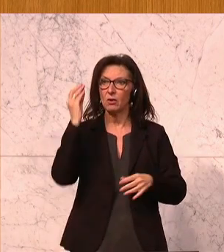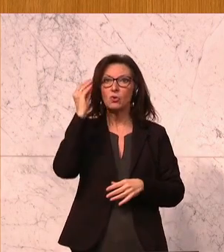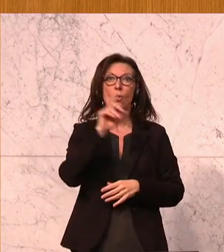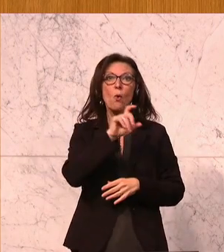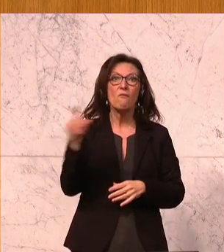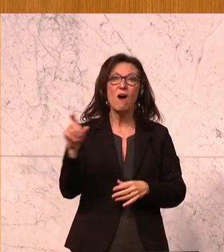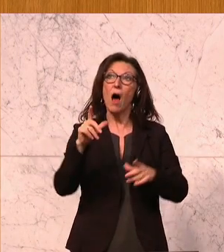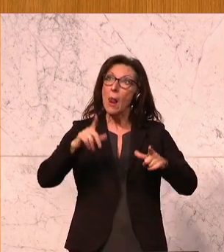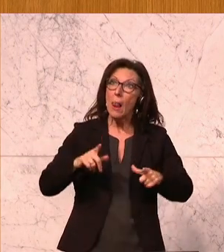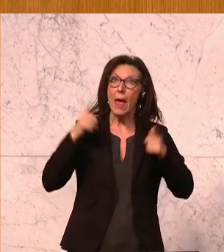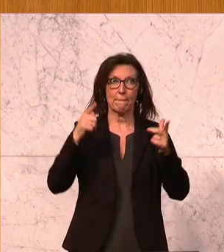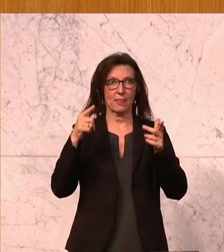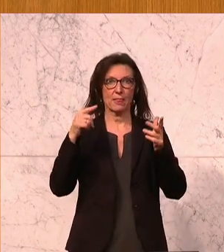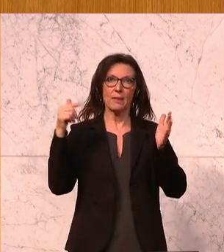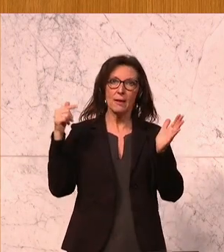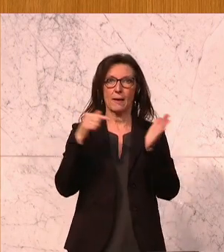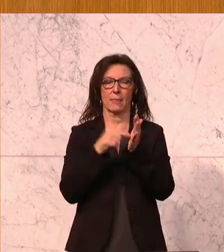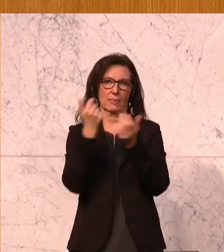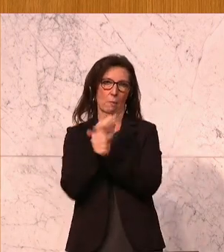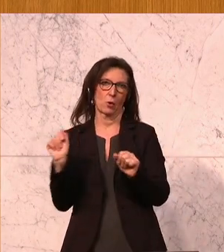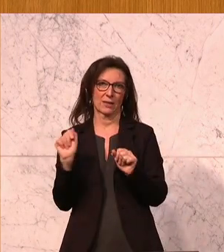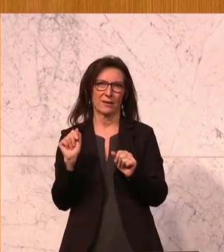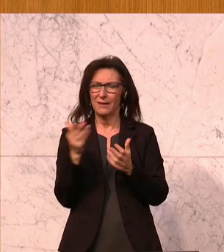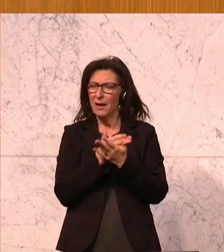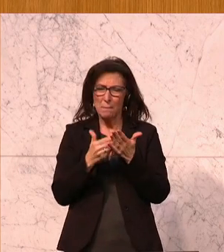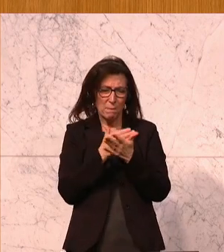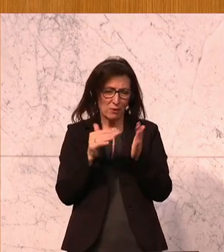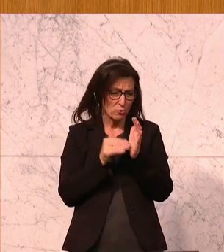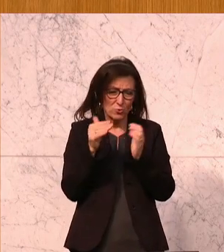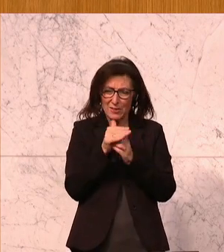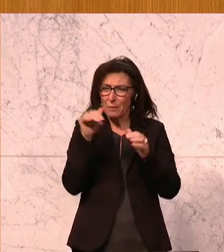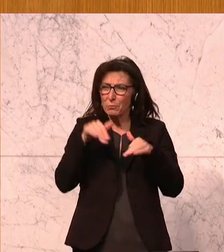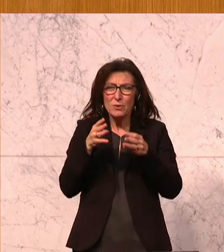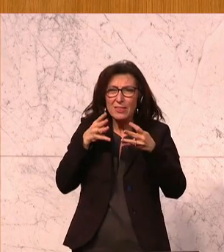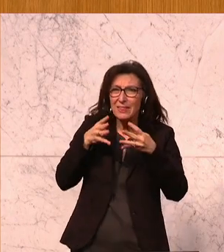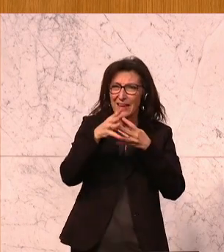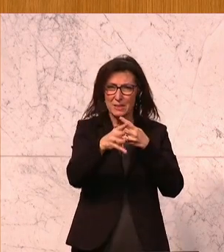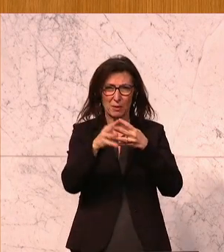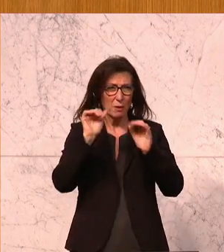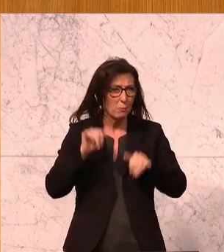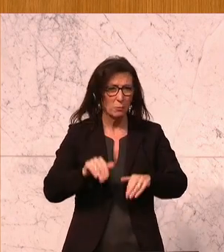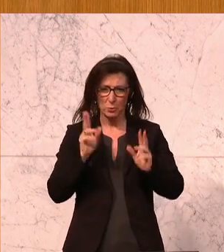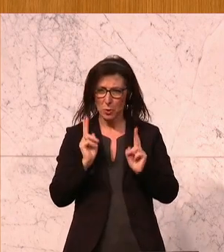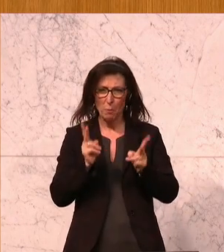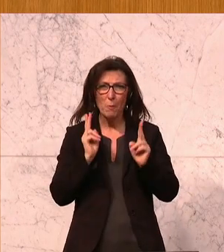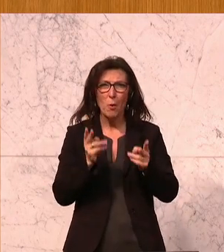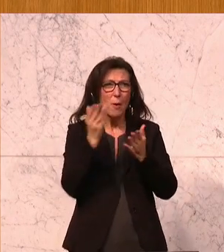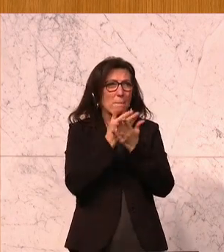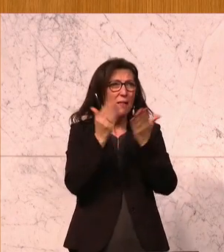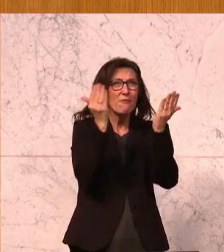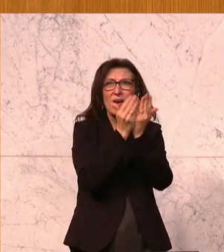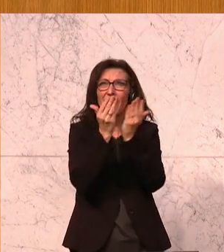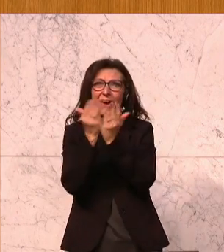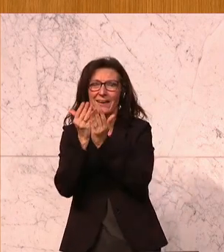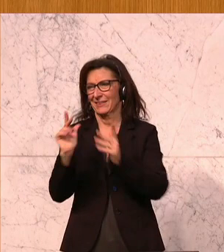Demokratie. Auch das Bildungssystem muss transparent werden und Vergleichbarkeit ermöglichen. Es kann doch nicht sein,